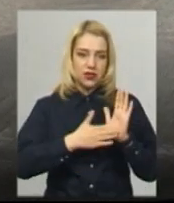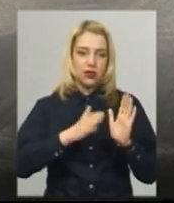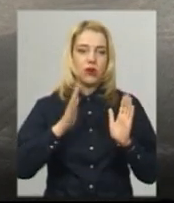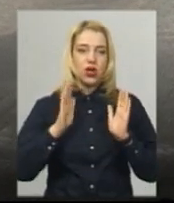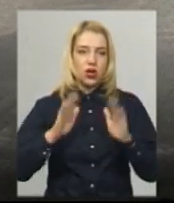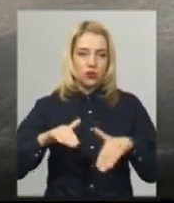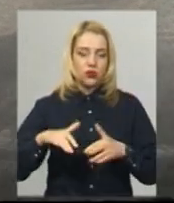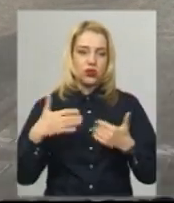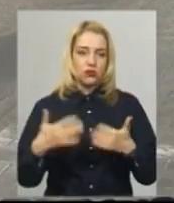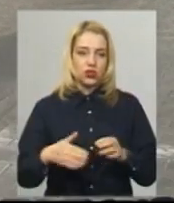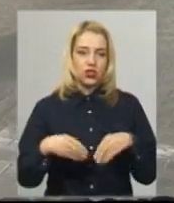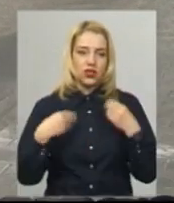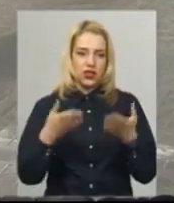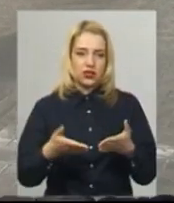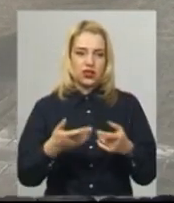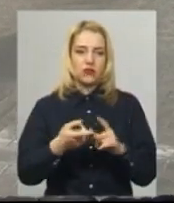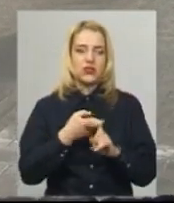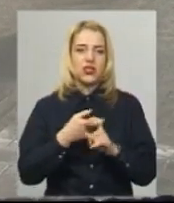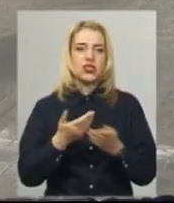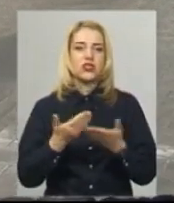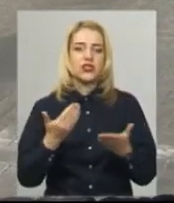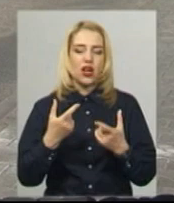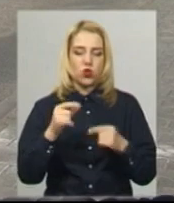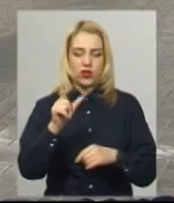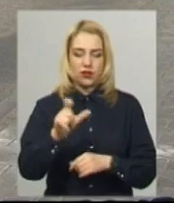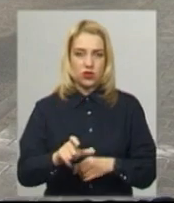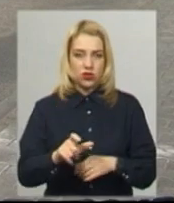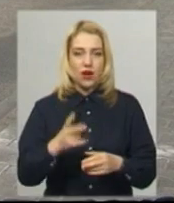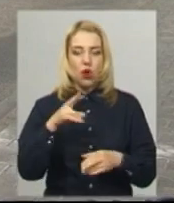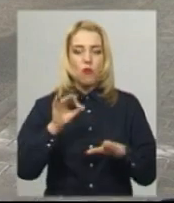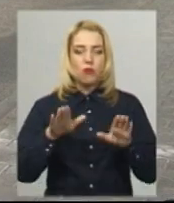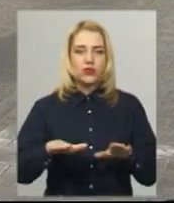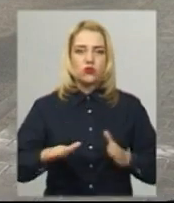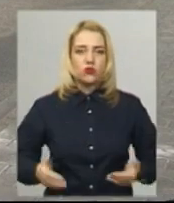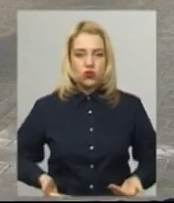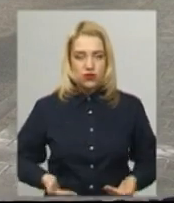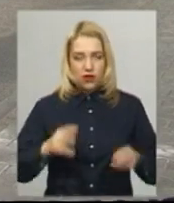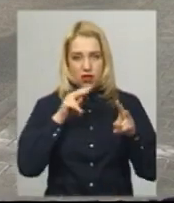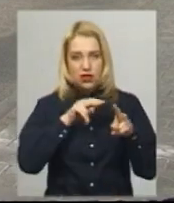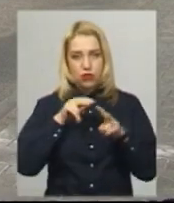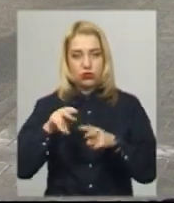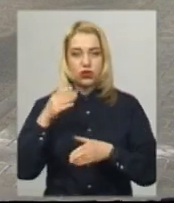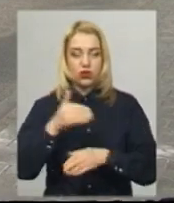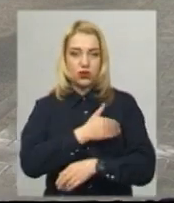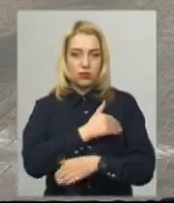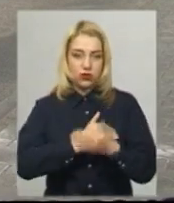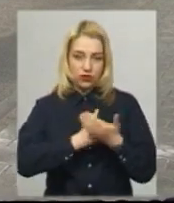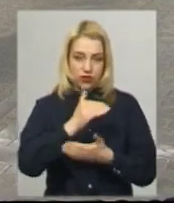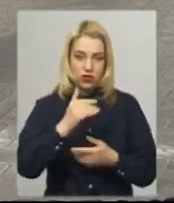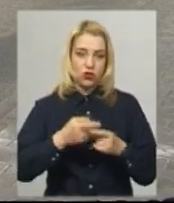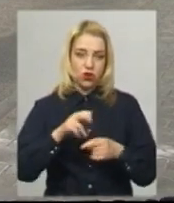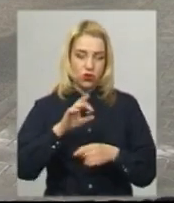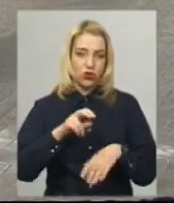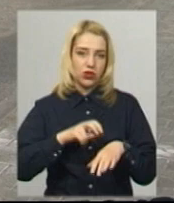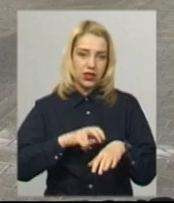дають, залежно, де пацієнт проживає. Вже по місці проживання його наблюдають. Якщо висока температура, то вже лікар його